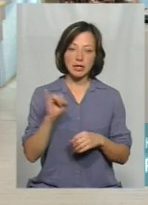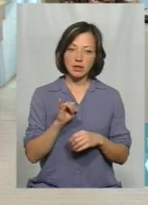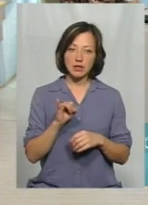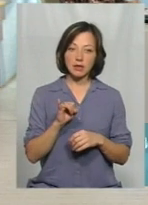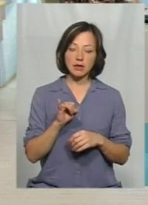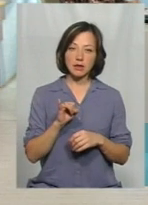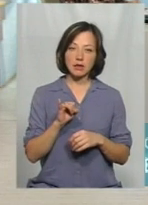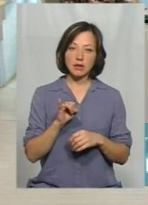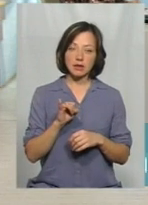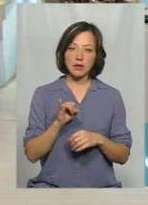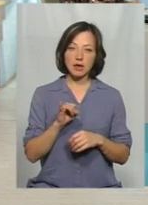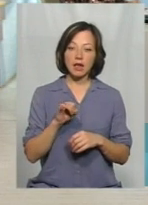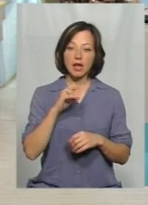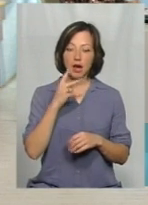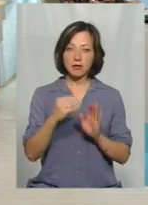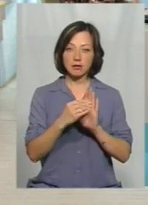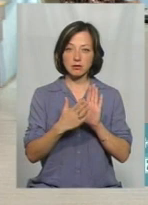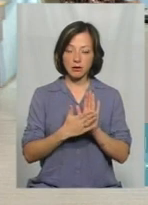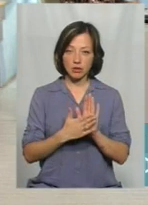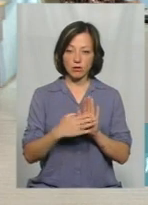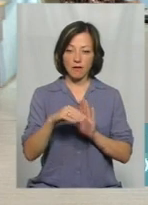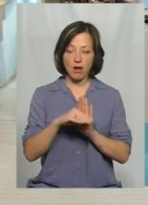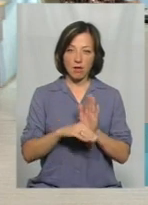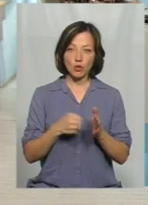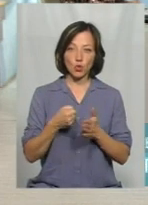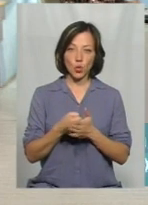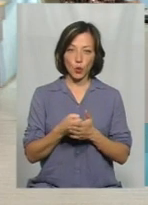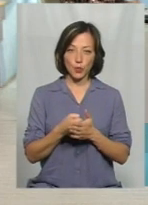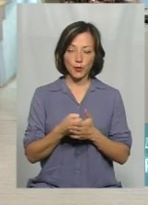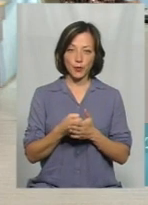як зазначено в самому графіку, що до...